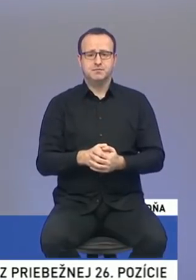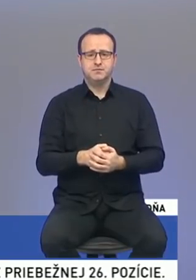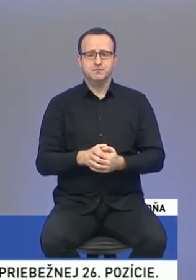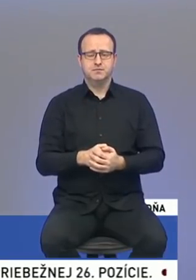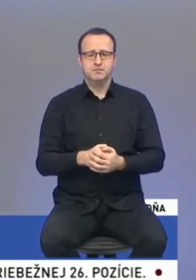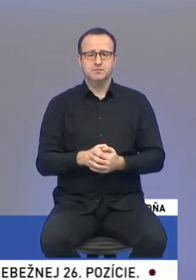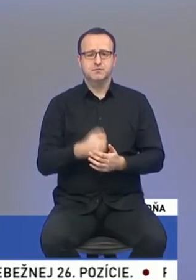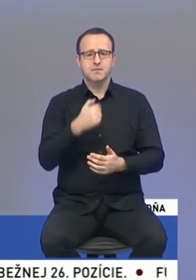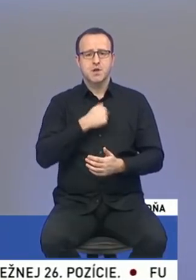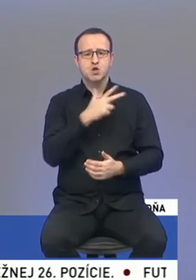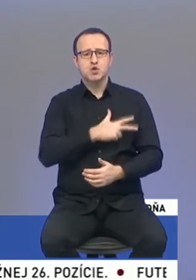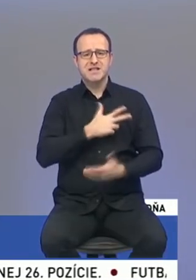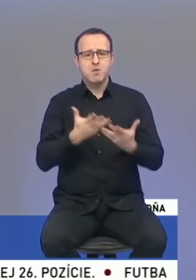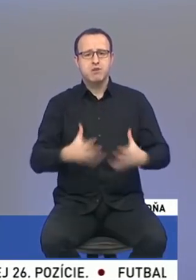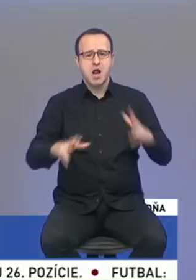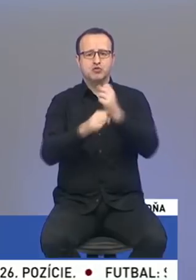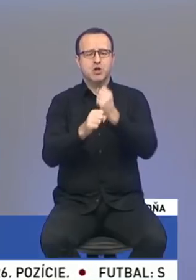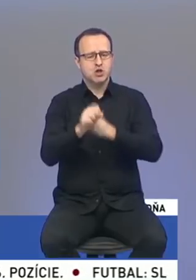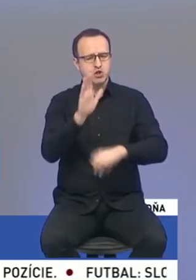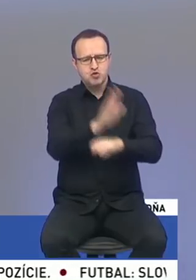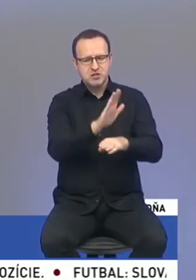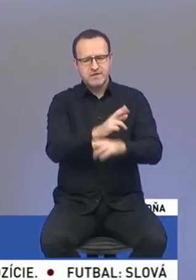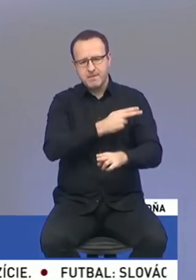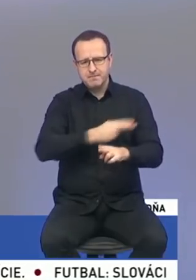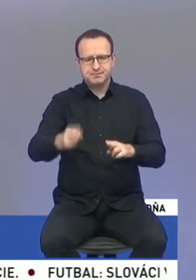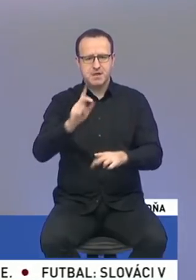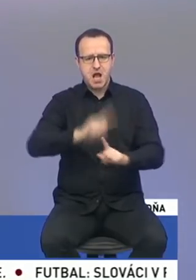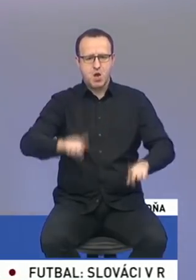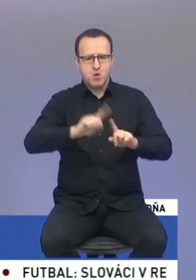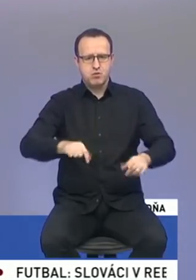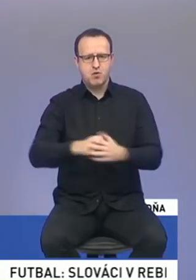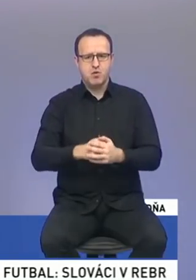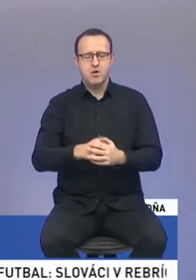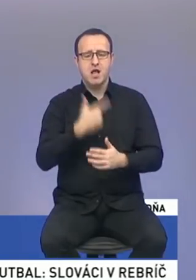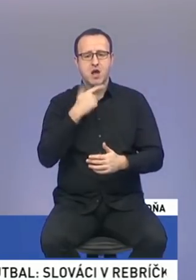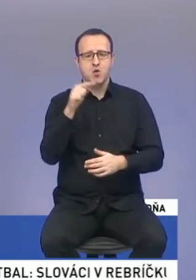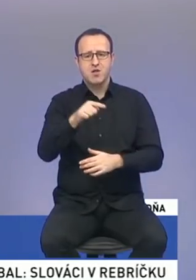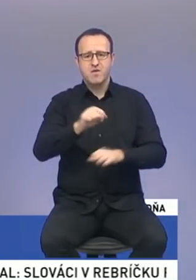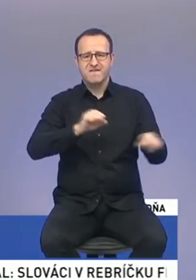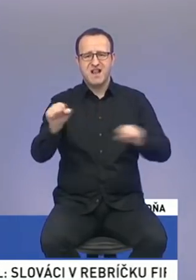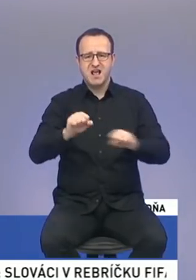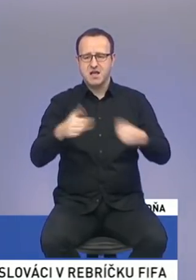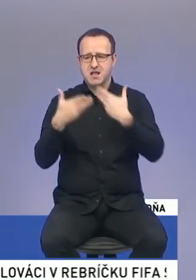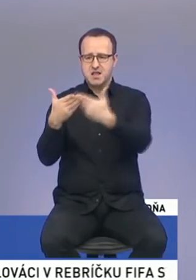za sociálne balíčky, aby ostali zachované v plné miere. Ako táto vláda ich dala ľuďom tie